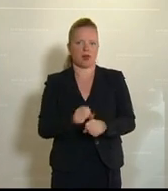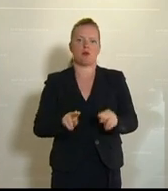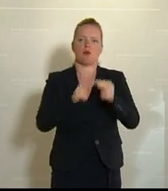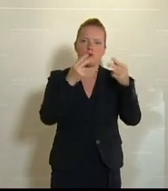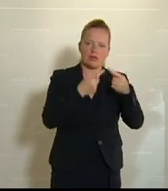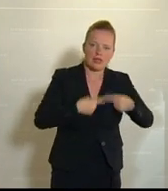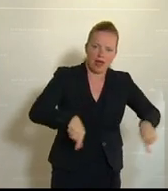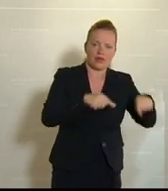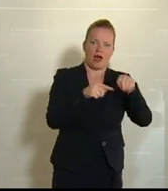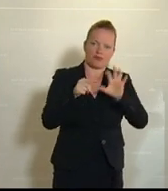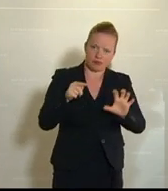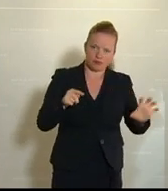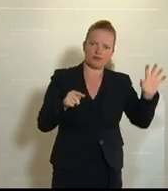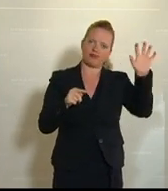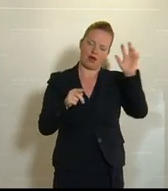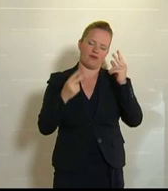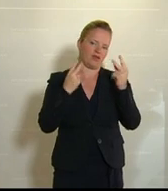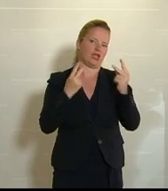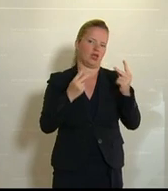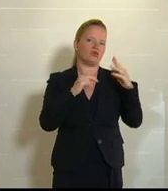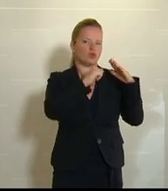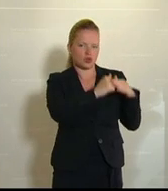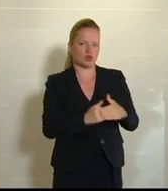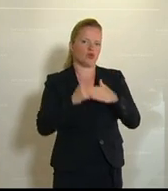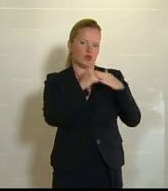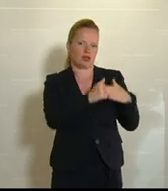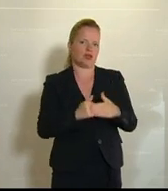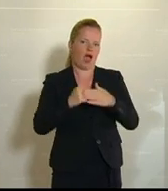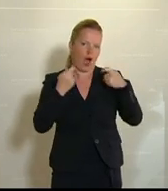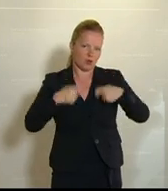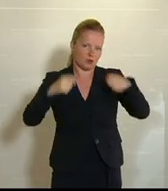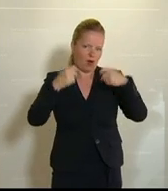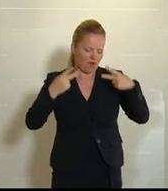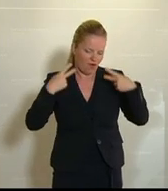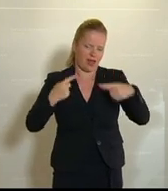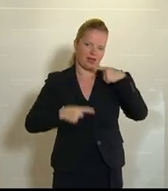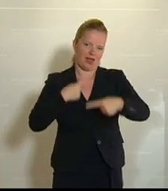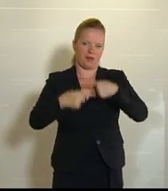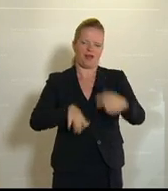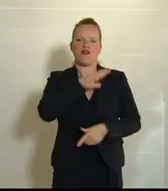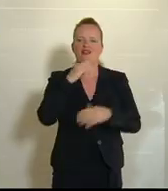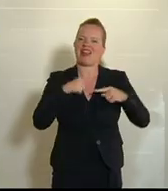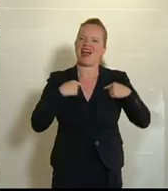Bundesländern, die hier sehr wichtig und unterstützend den Ausbau vorantreiben werden. Vielen herzlichen Dank.